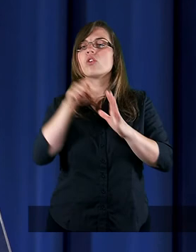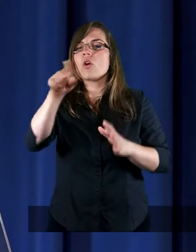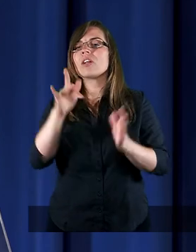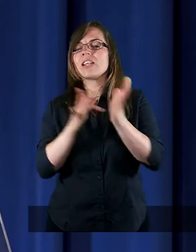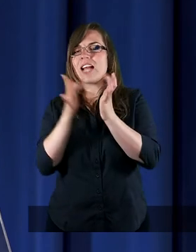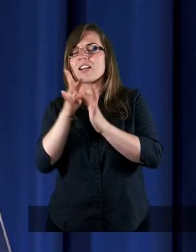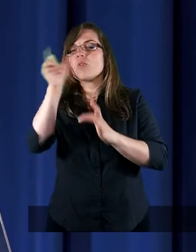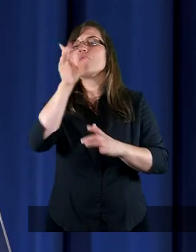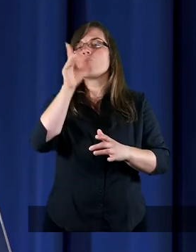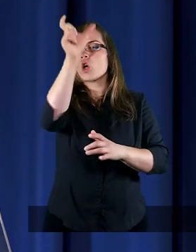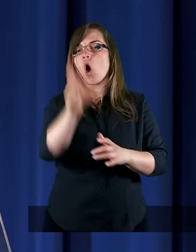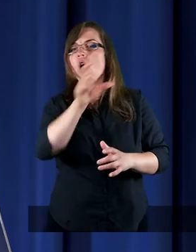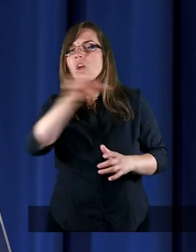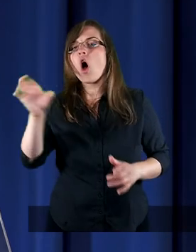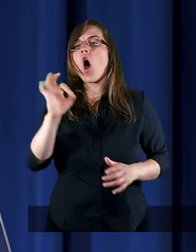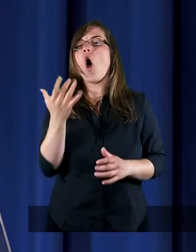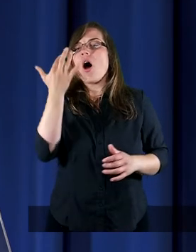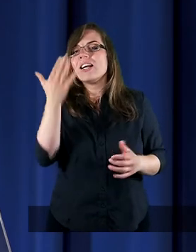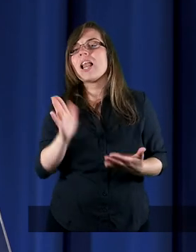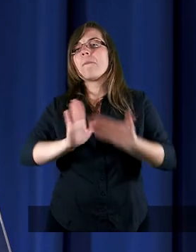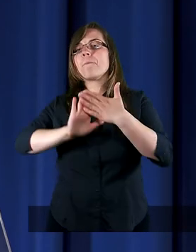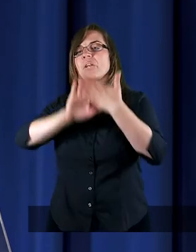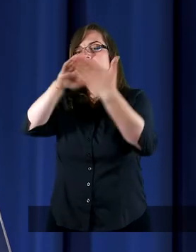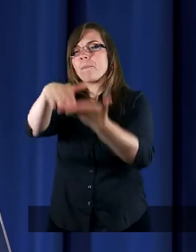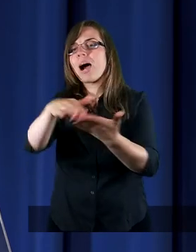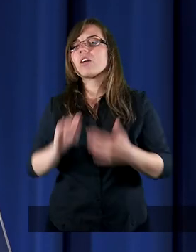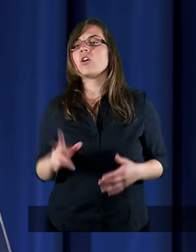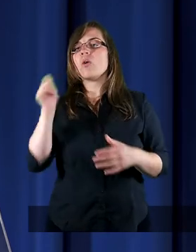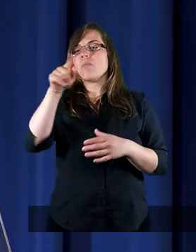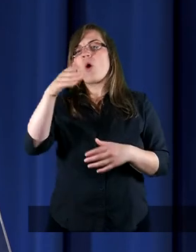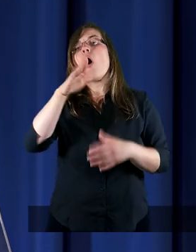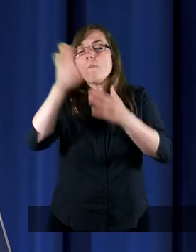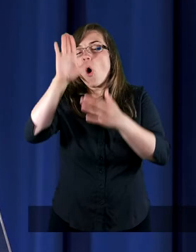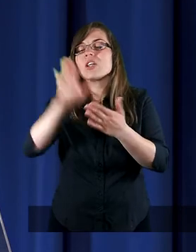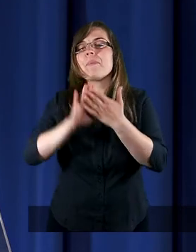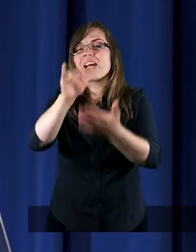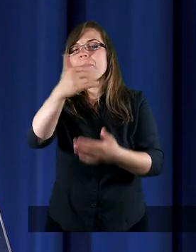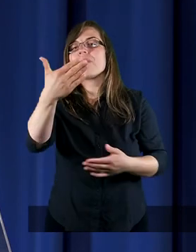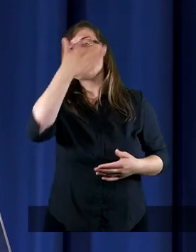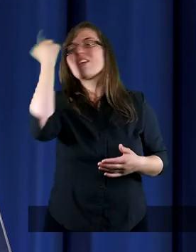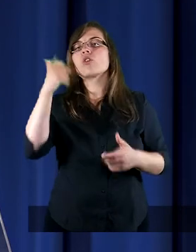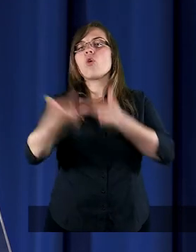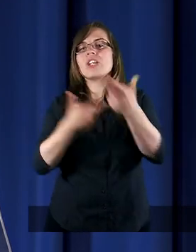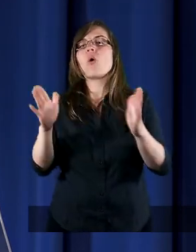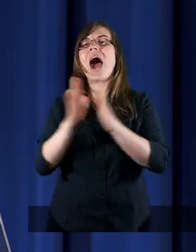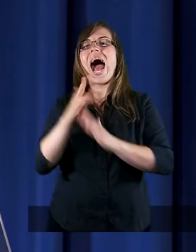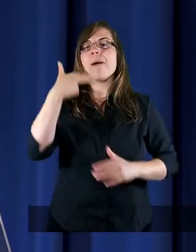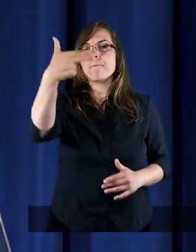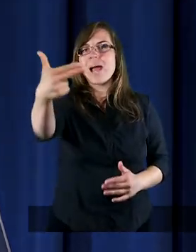Jezusa z Golgoty. Boże, przebacz im, bo nie wiedzą, co czynią. Amen.